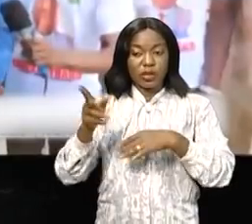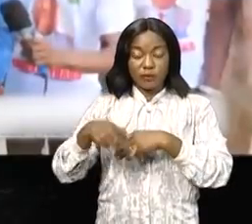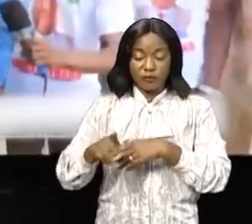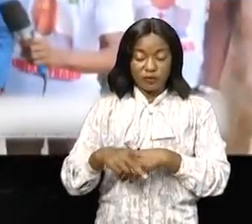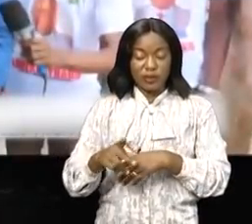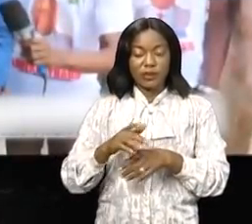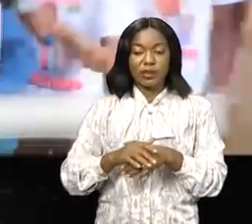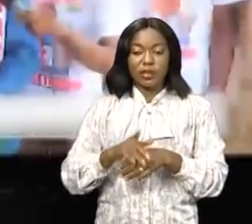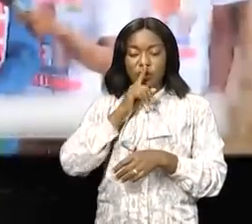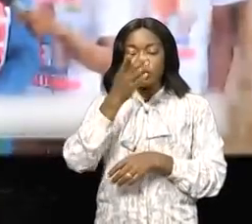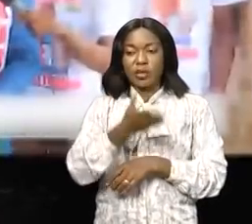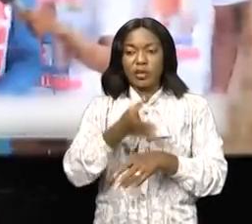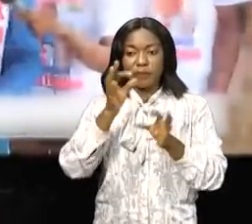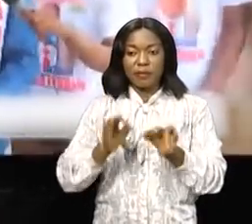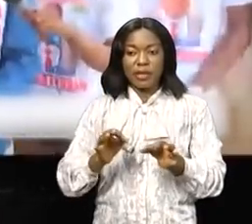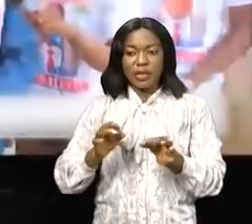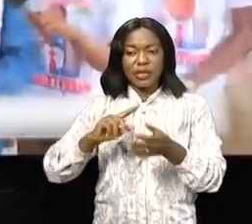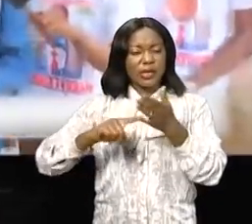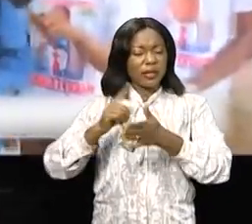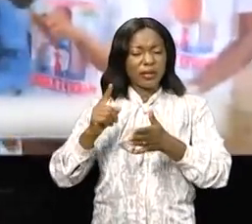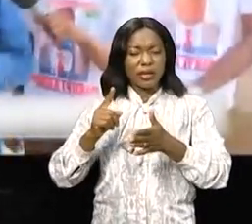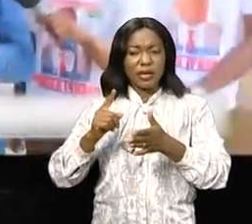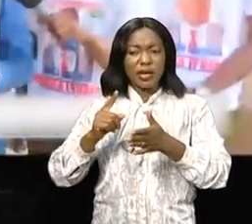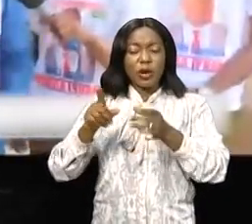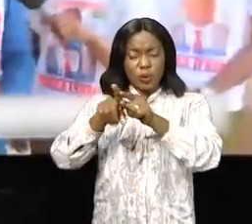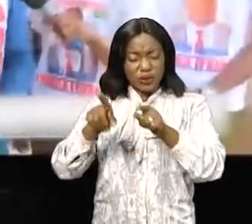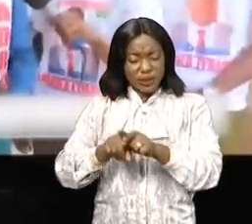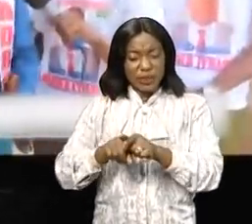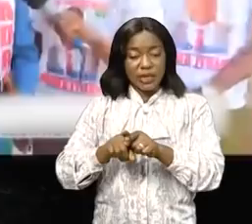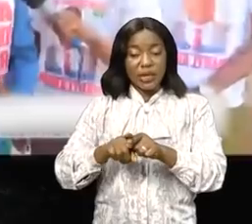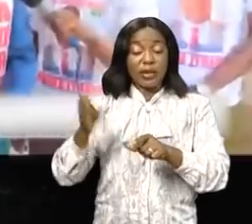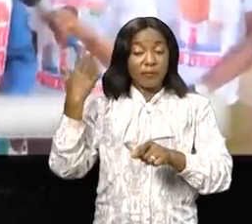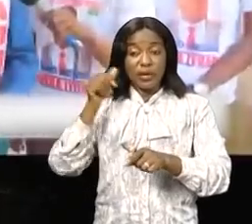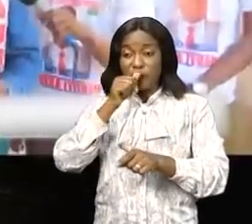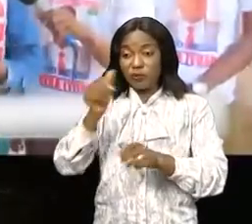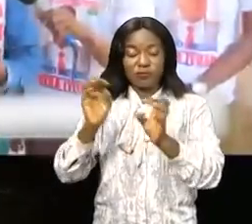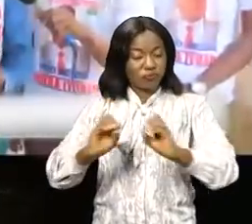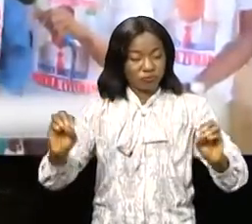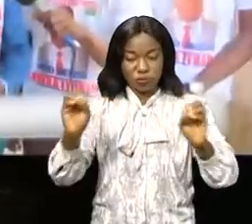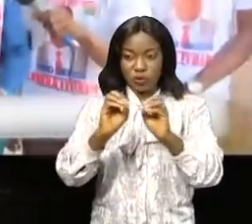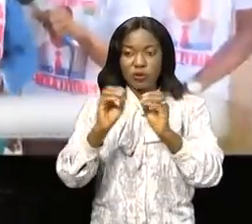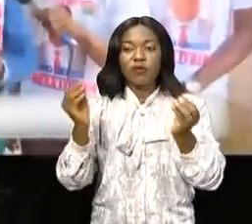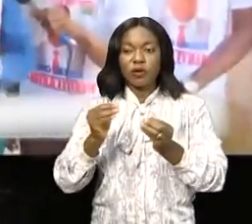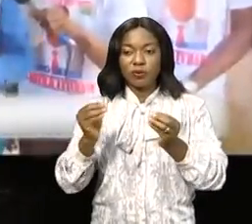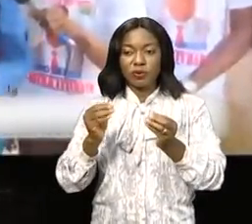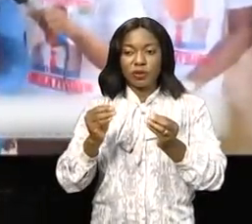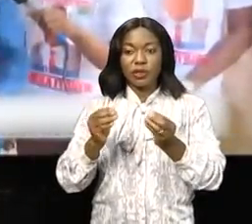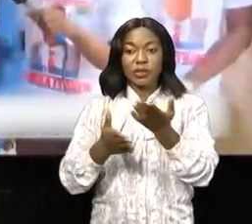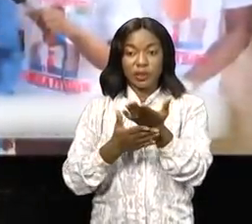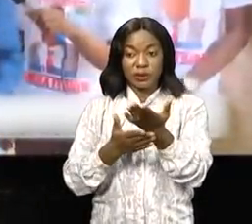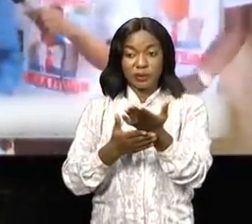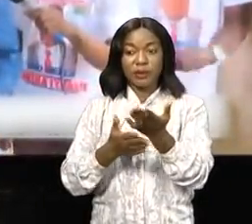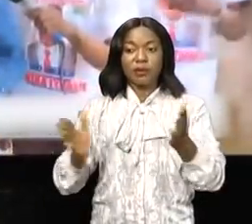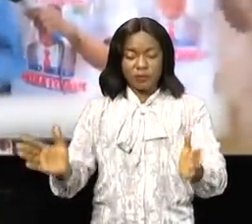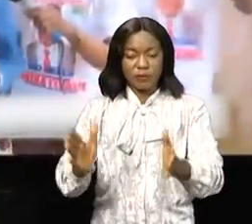province de Maïmdombé. Fils et filles de Maïmdombé de ne pas perdre espoir. Ce que je leur demande, c'est surtout l'Union